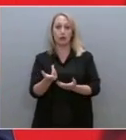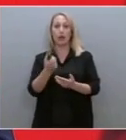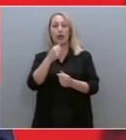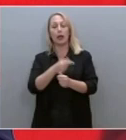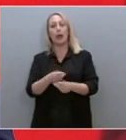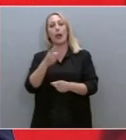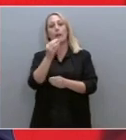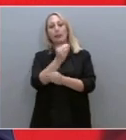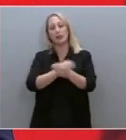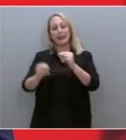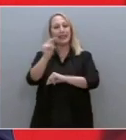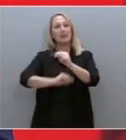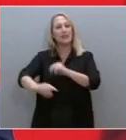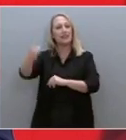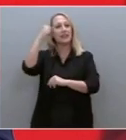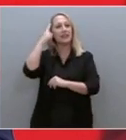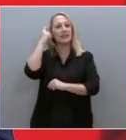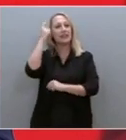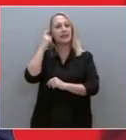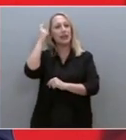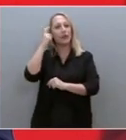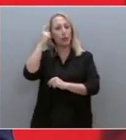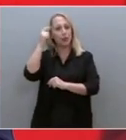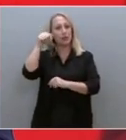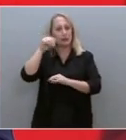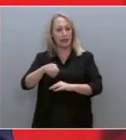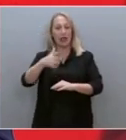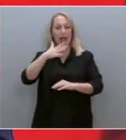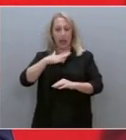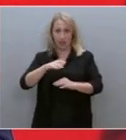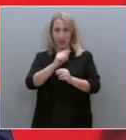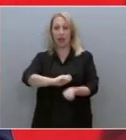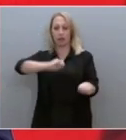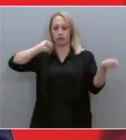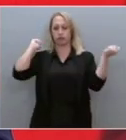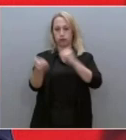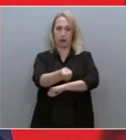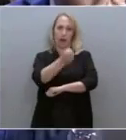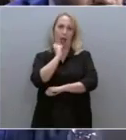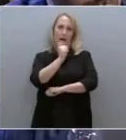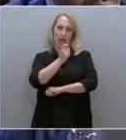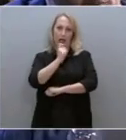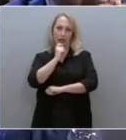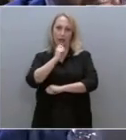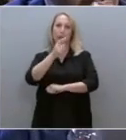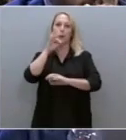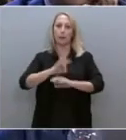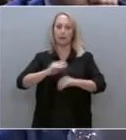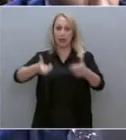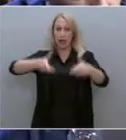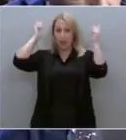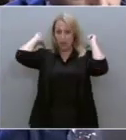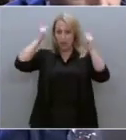την έγκρισή του σε μια μεγάλη πολιτική αλλαγή, σε μια δημοκρατική κυβέρνηση